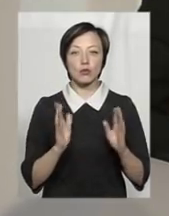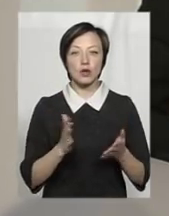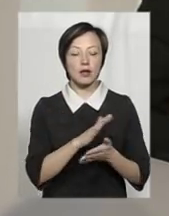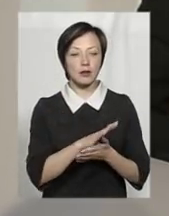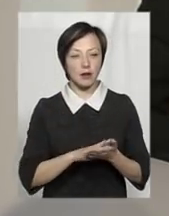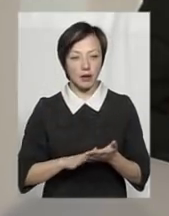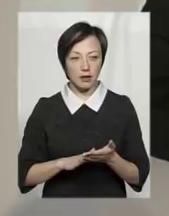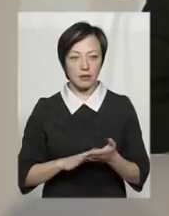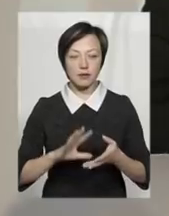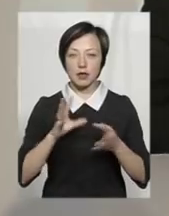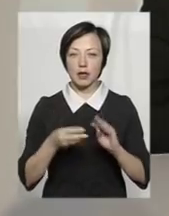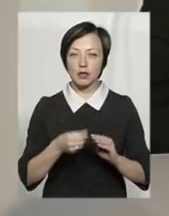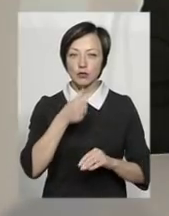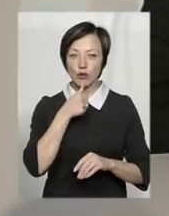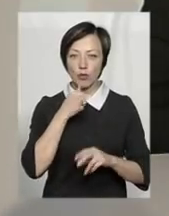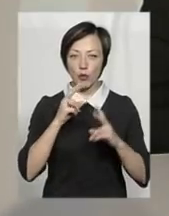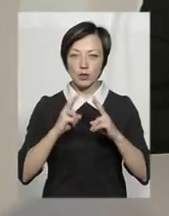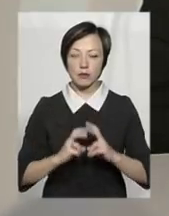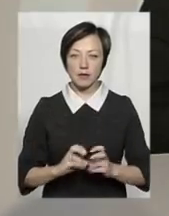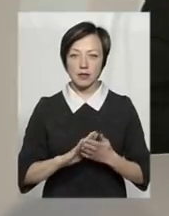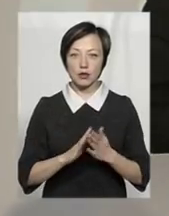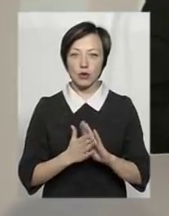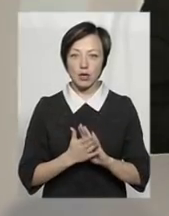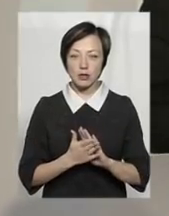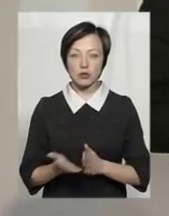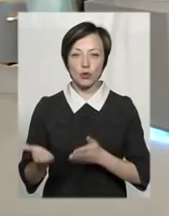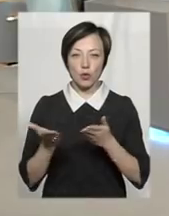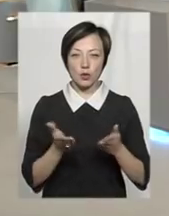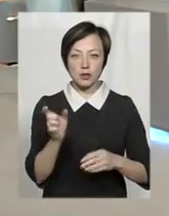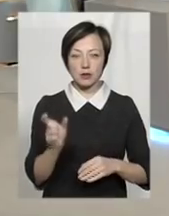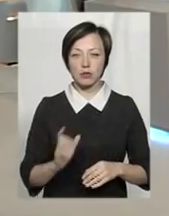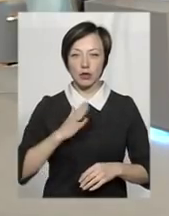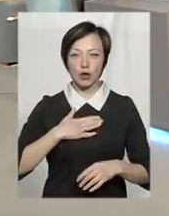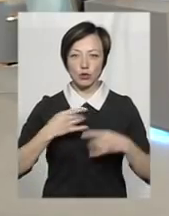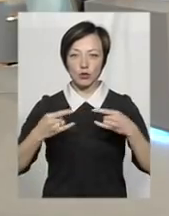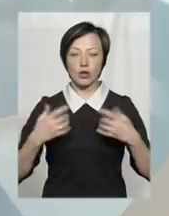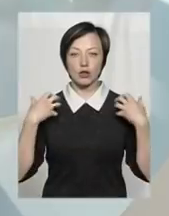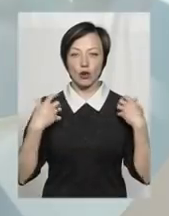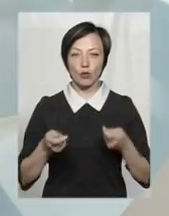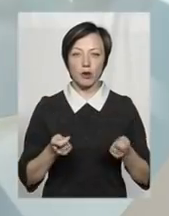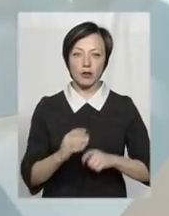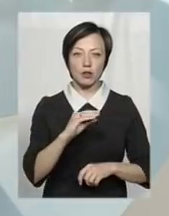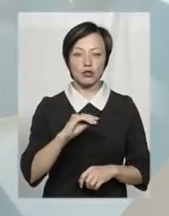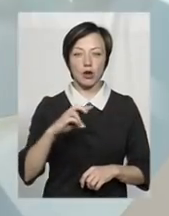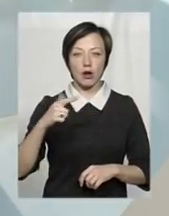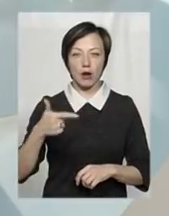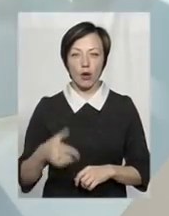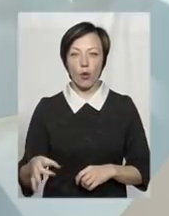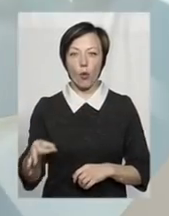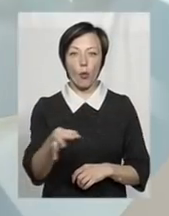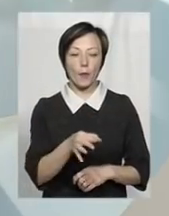далі? І взагалі спробуємо розібратися у ситуації з гостем нашої студії, начальником управління житлово-комунального господарства